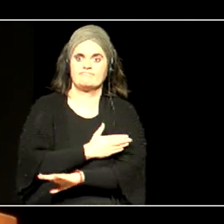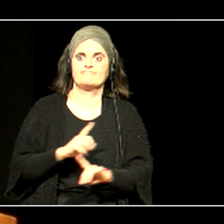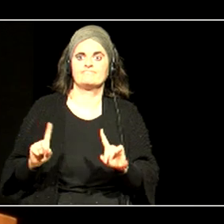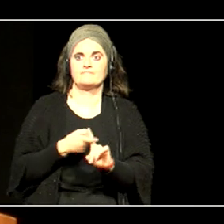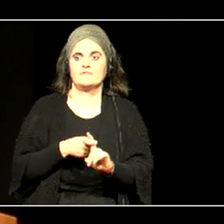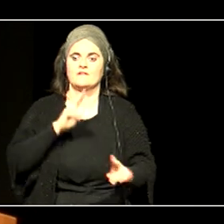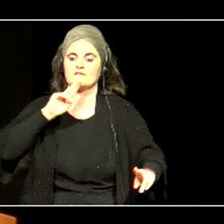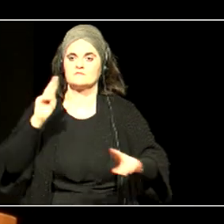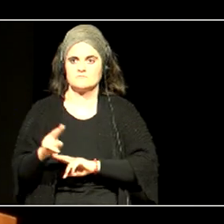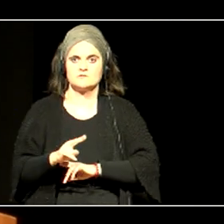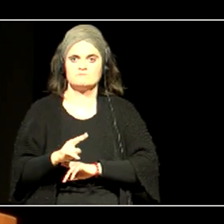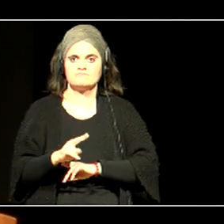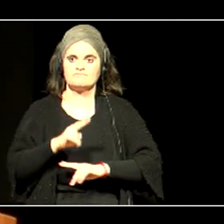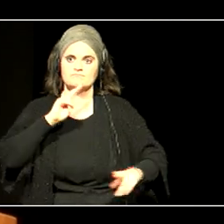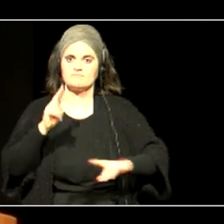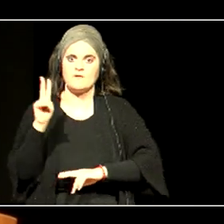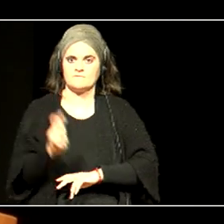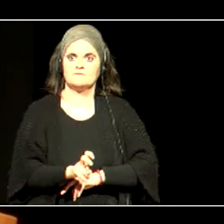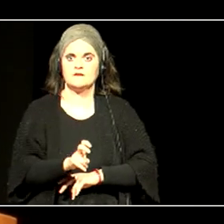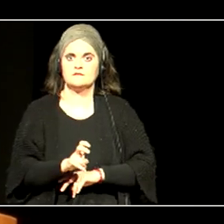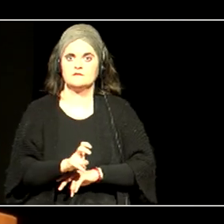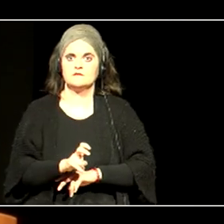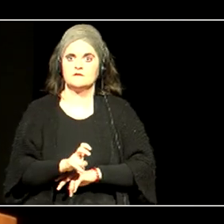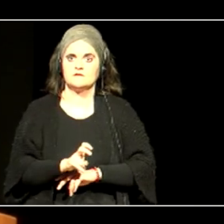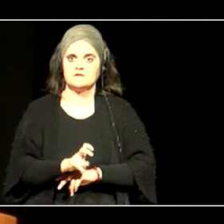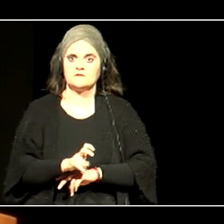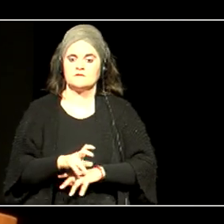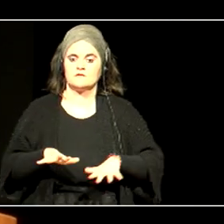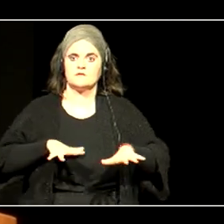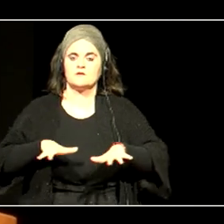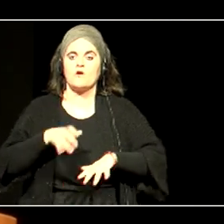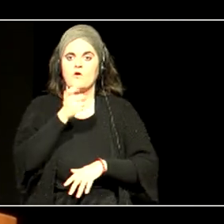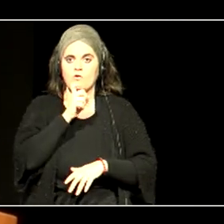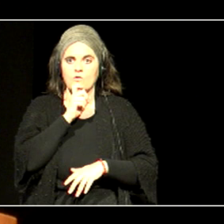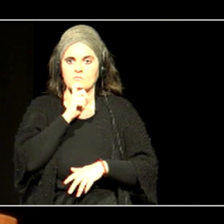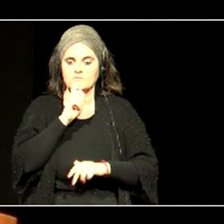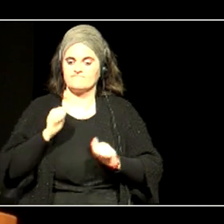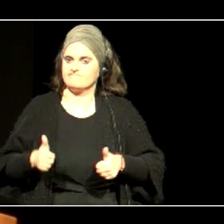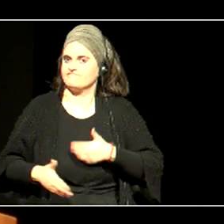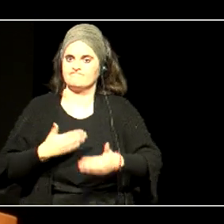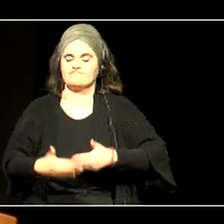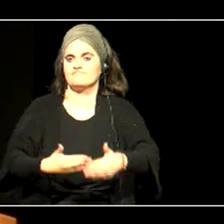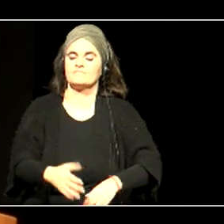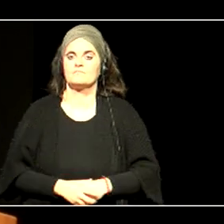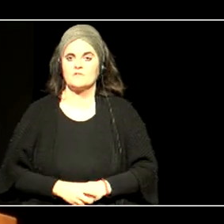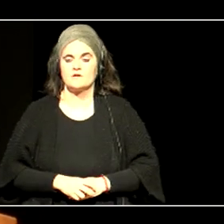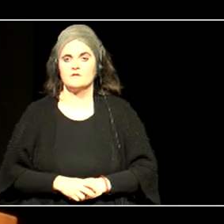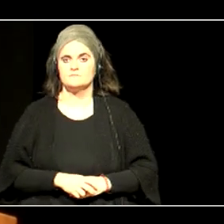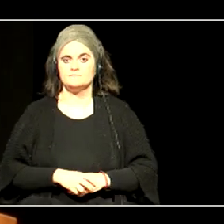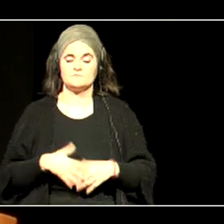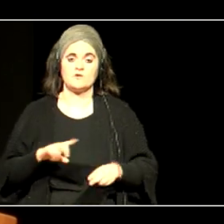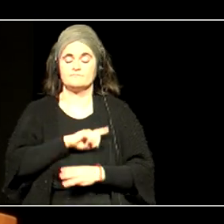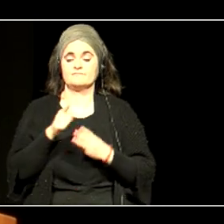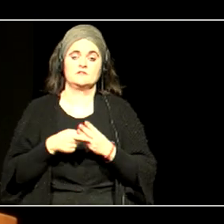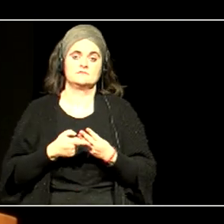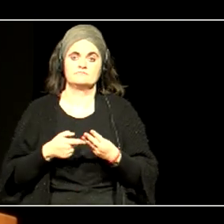eraginkorra, emateko, mekanismoak, abian jartzea. Bueno, hau egin dira, oso